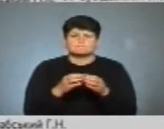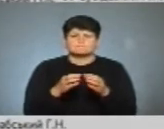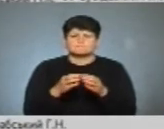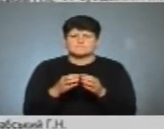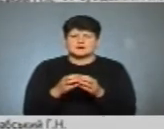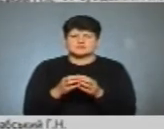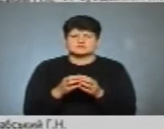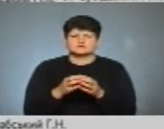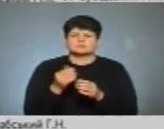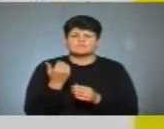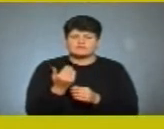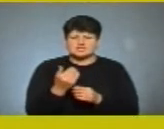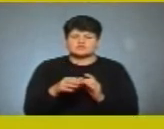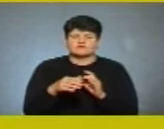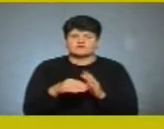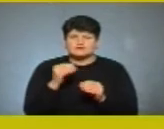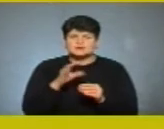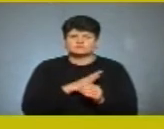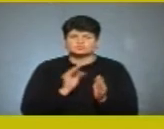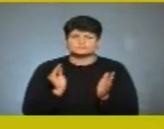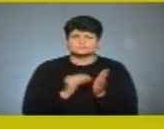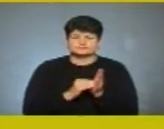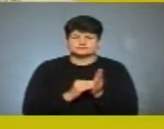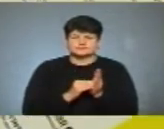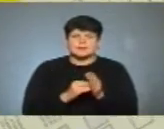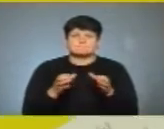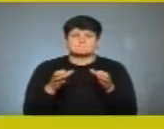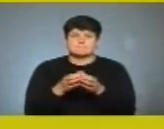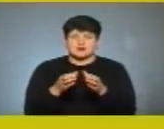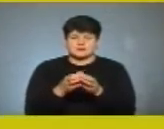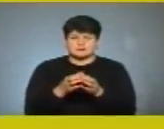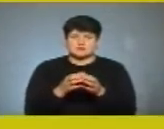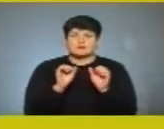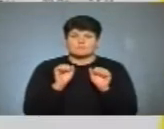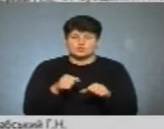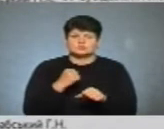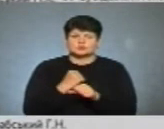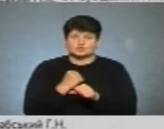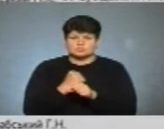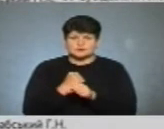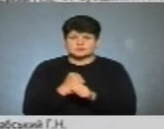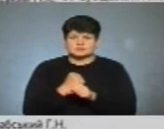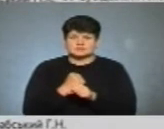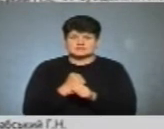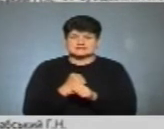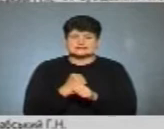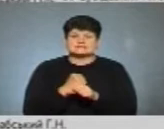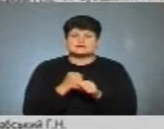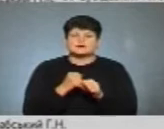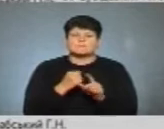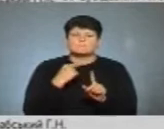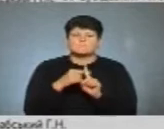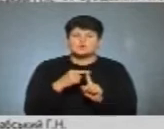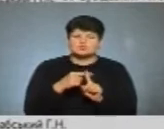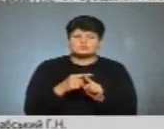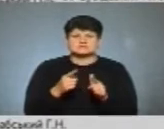ваш вибір було зараховано. Навпроти позначки партії можна робити, згідно, знову ж таки, даної статті виборчого бюлетеня, плюс